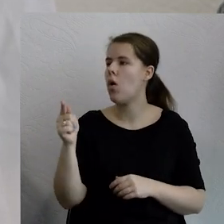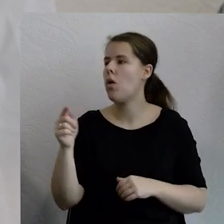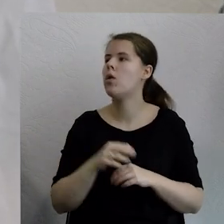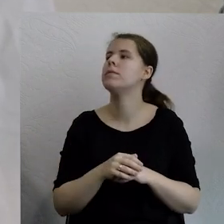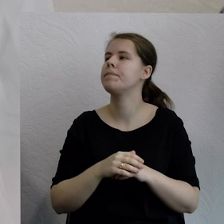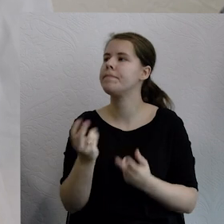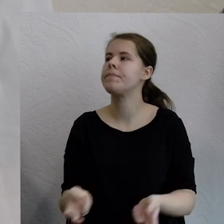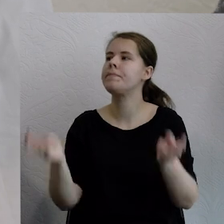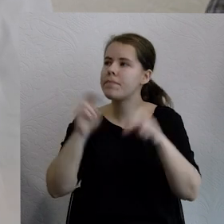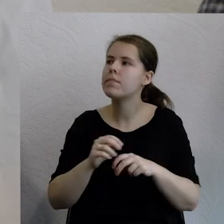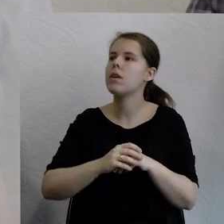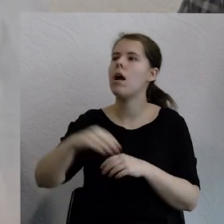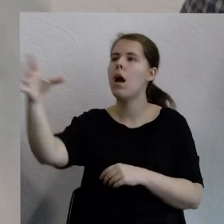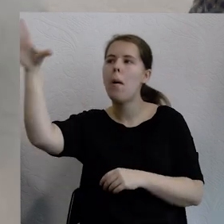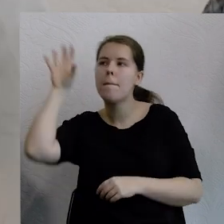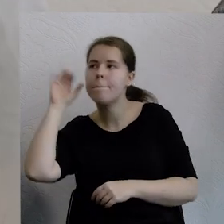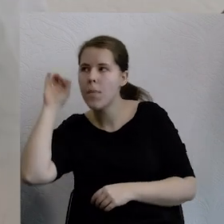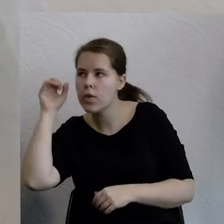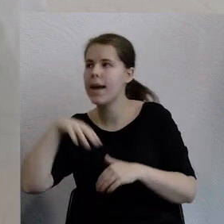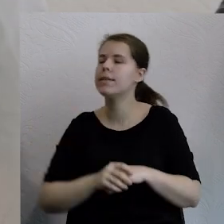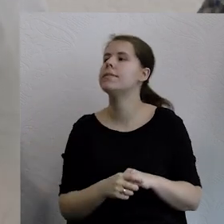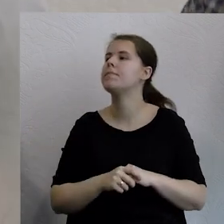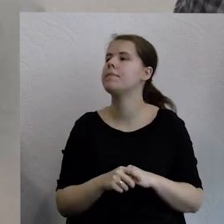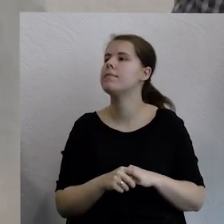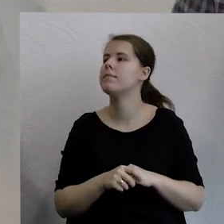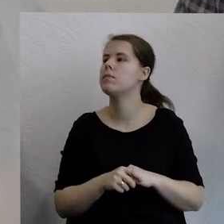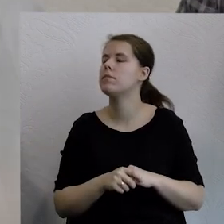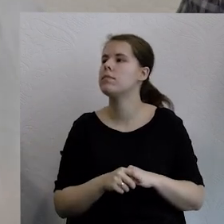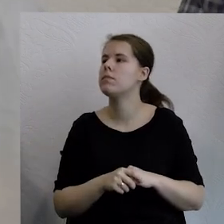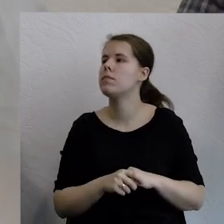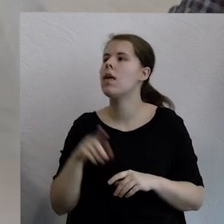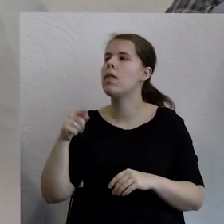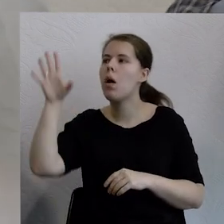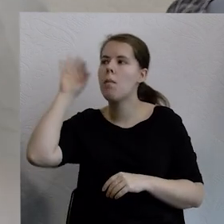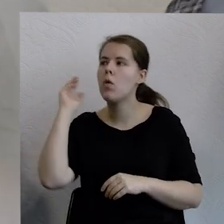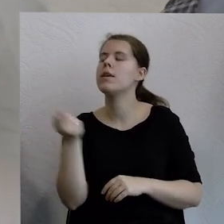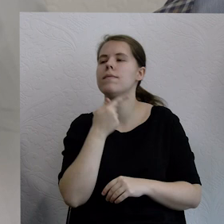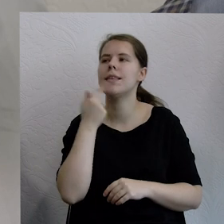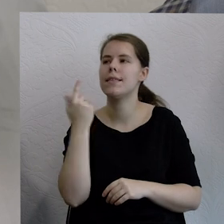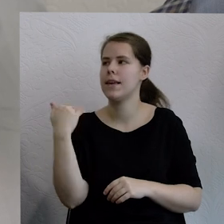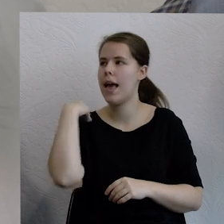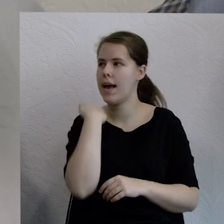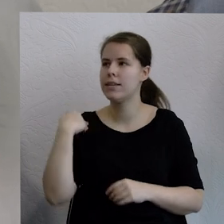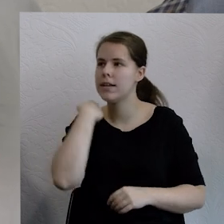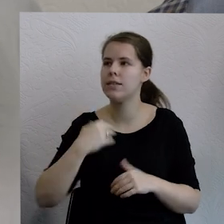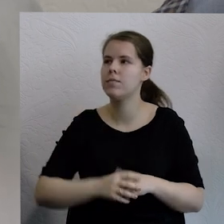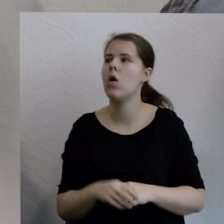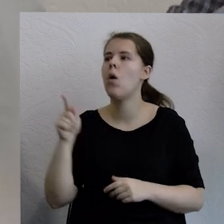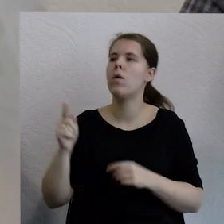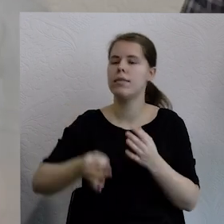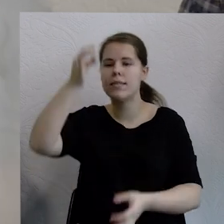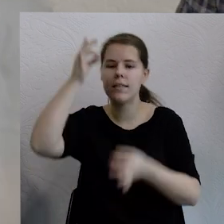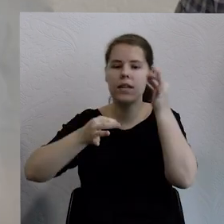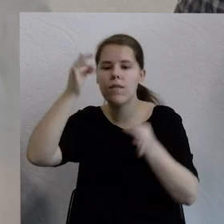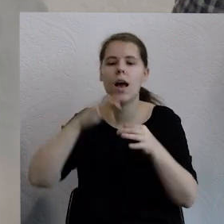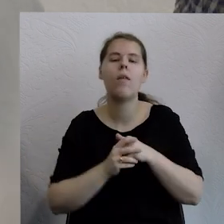What If To What Next, który jest właśnie takim foresightowym podcastem w języku angielskim. Którym on zastanawia się, jakby